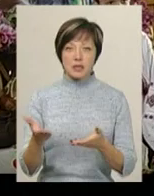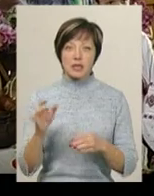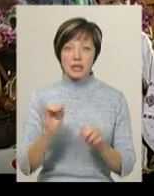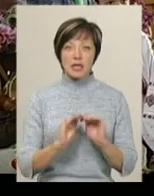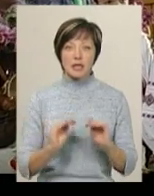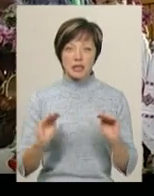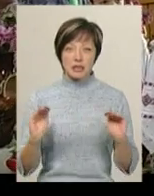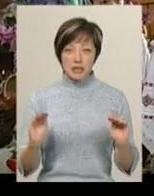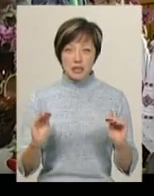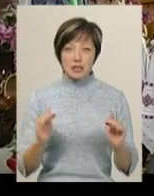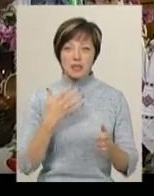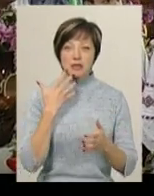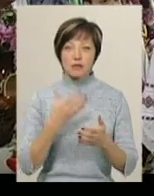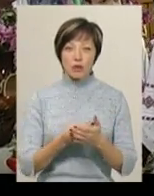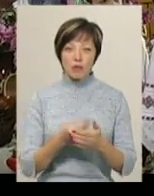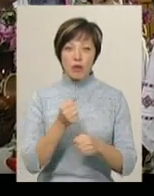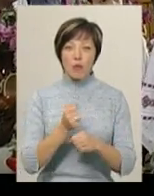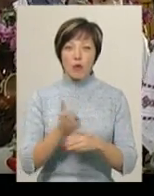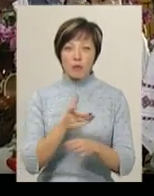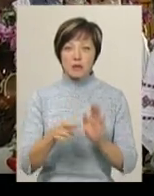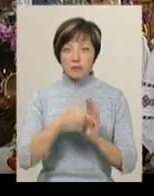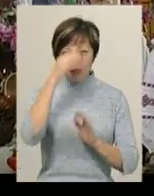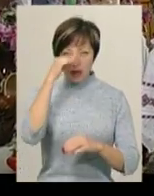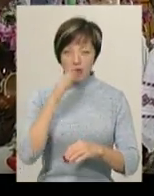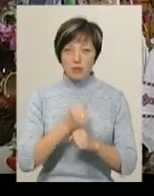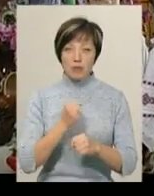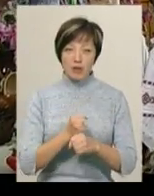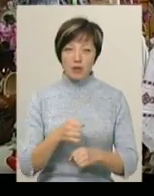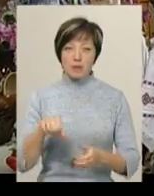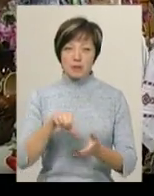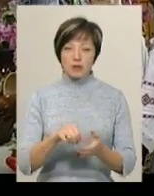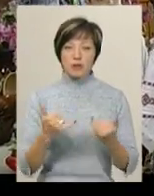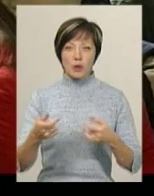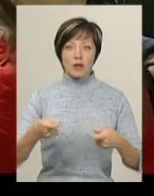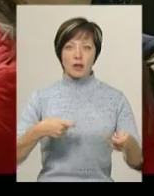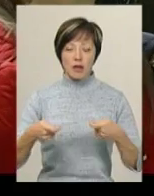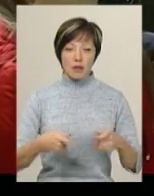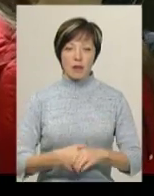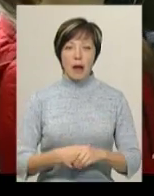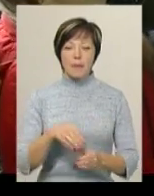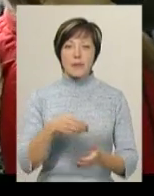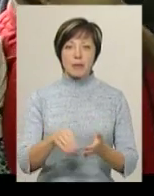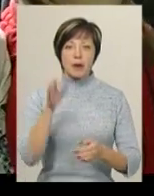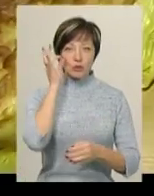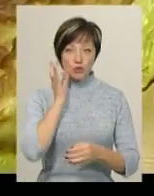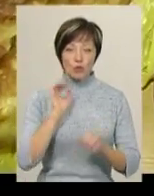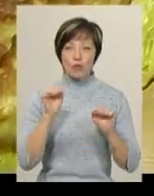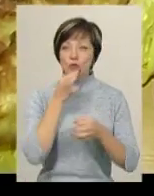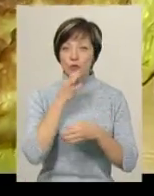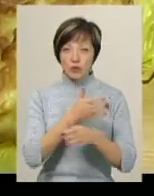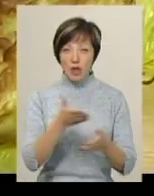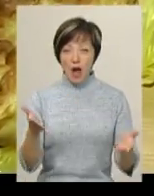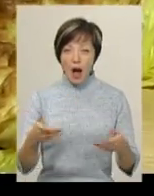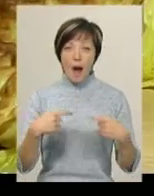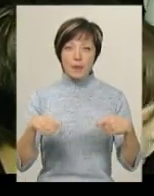І дітки свої поробки з батьками робили. от представлені у нас сьогодні на ярмарок. Придбати солодощі міг будь-хто, а